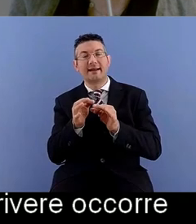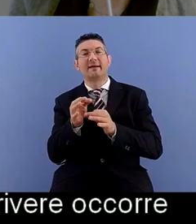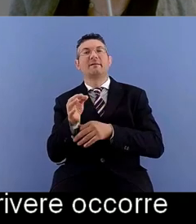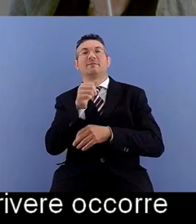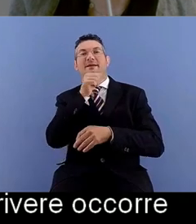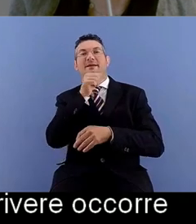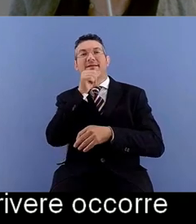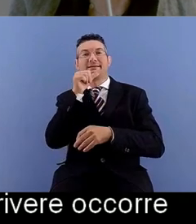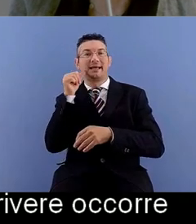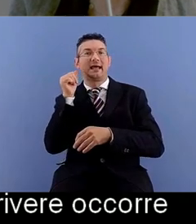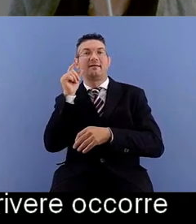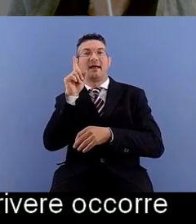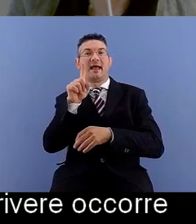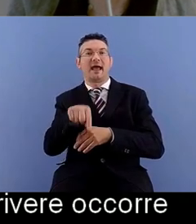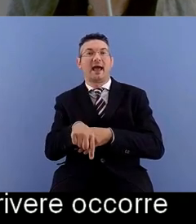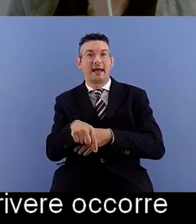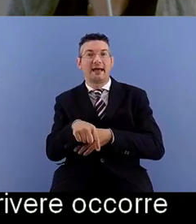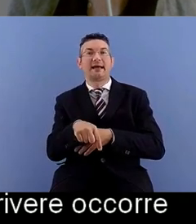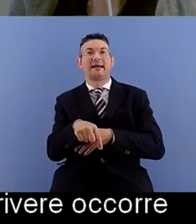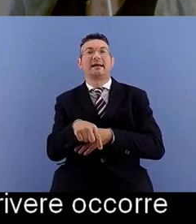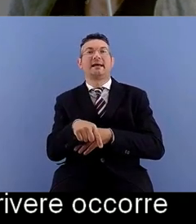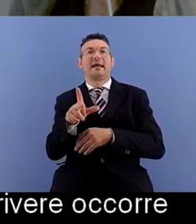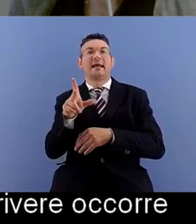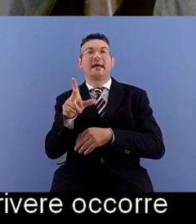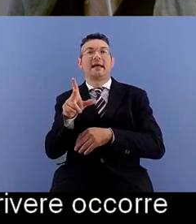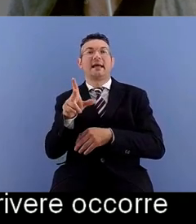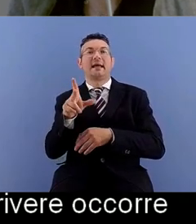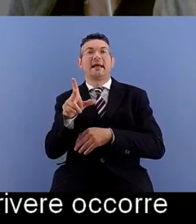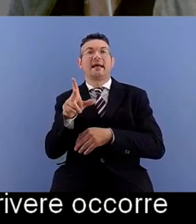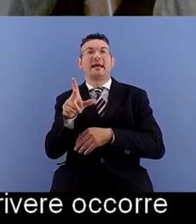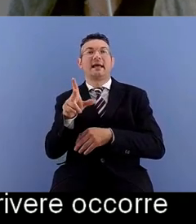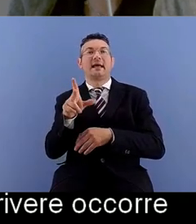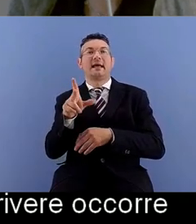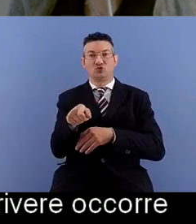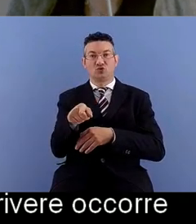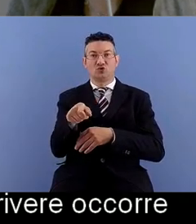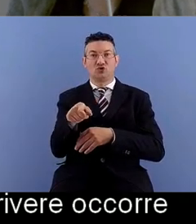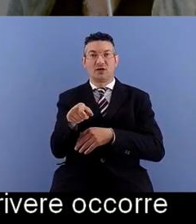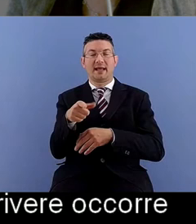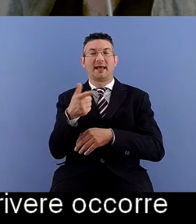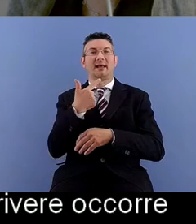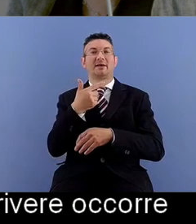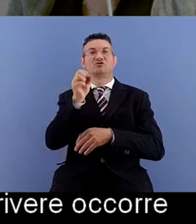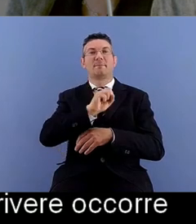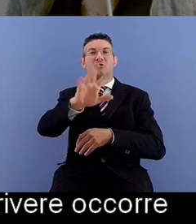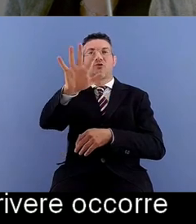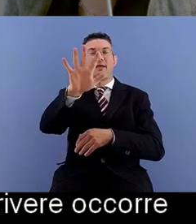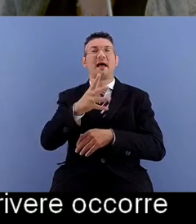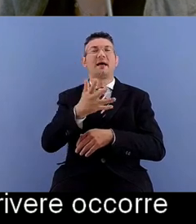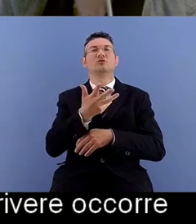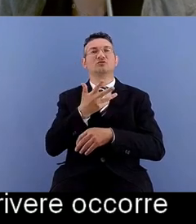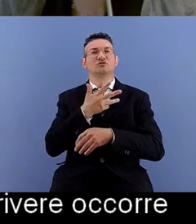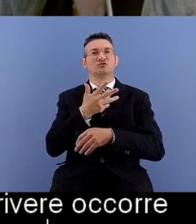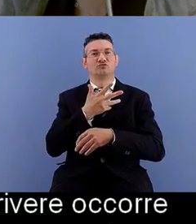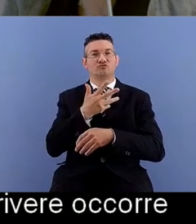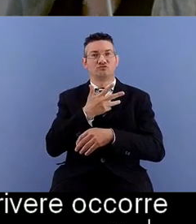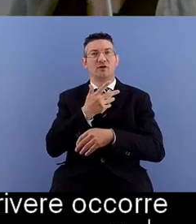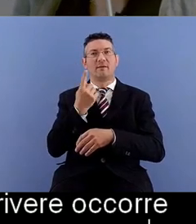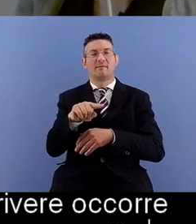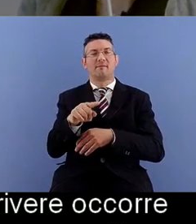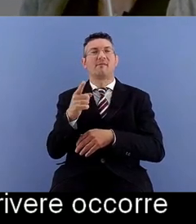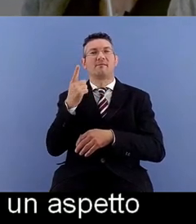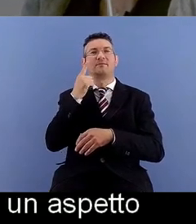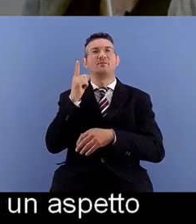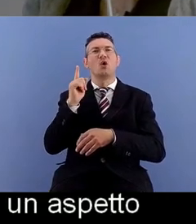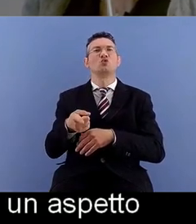riconoscere cosa è proiettato questo è una schermata è un aspetto che è stato rilevato da Bustamante